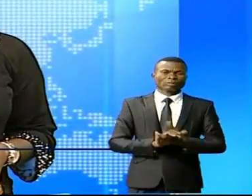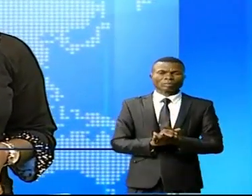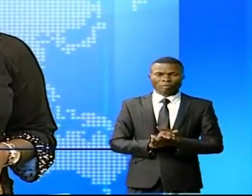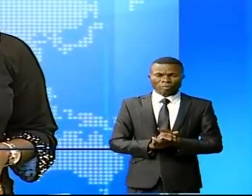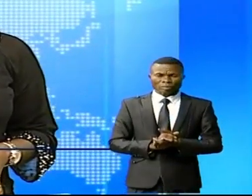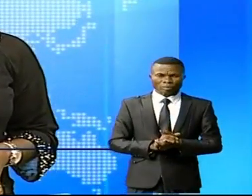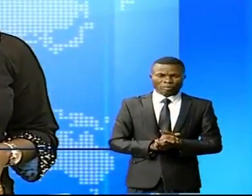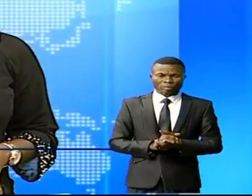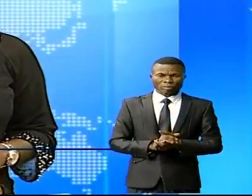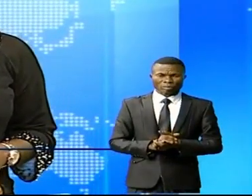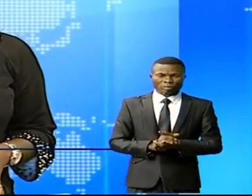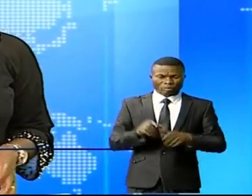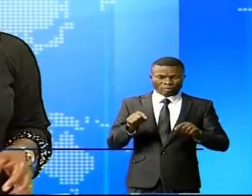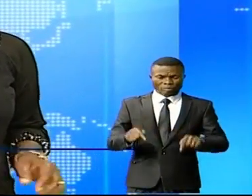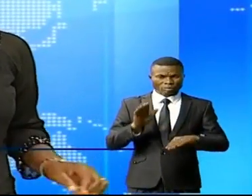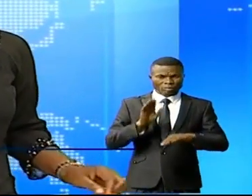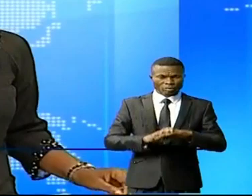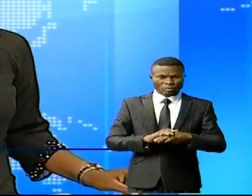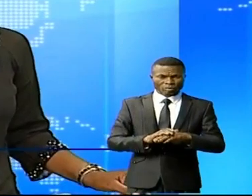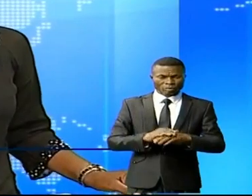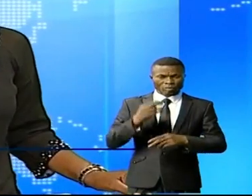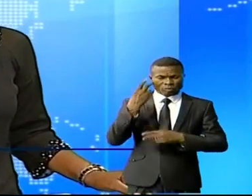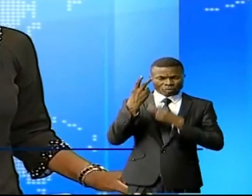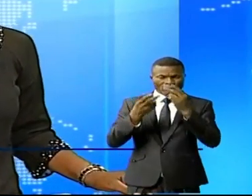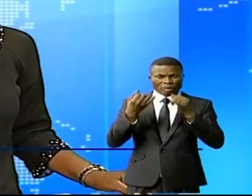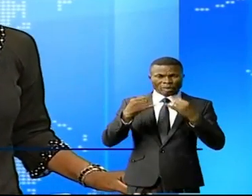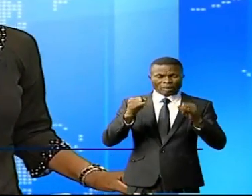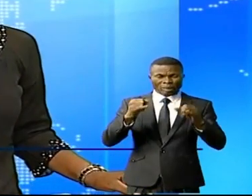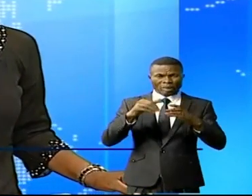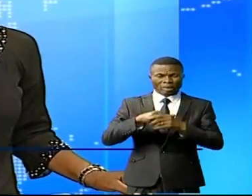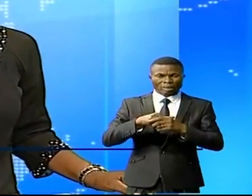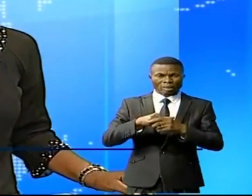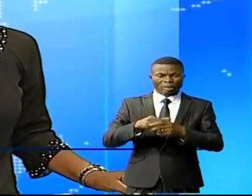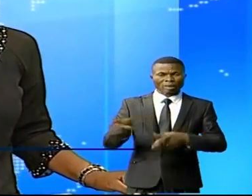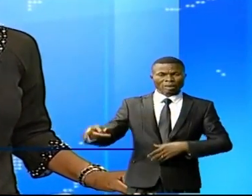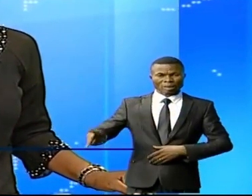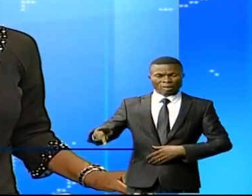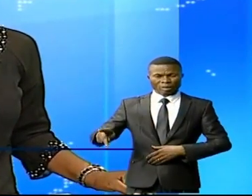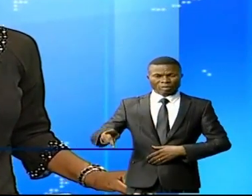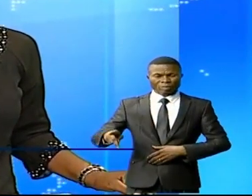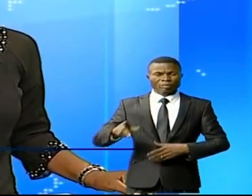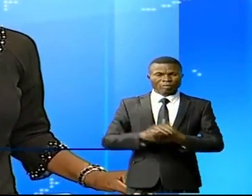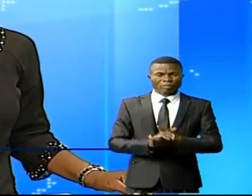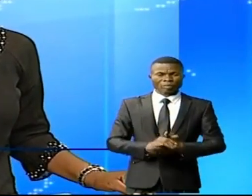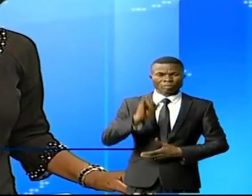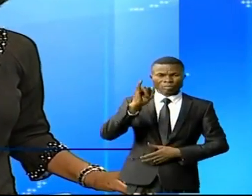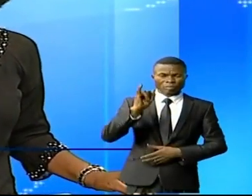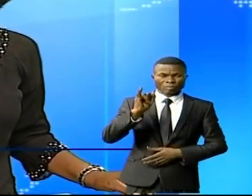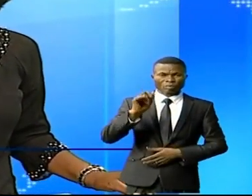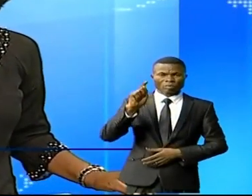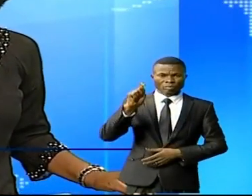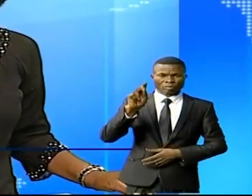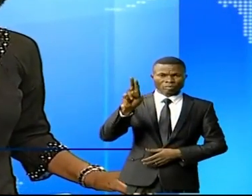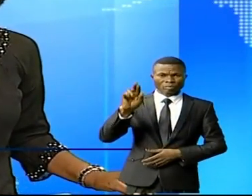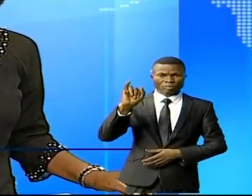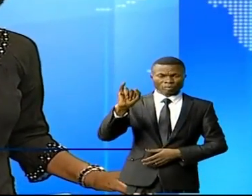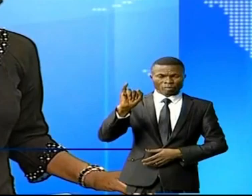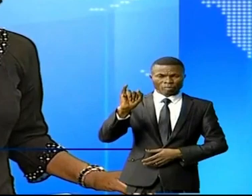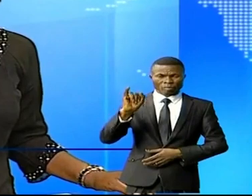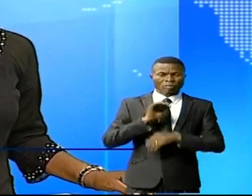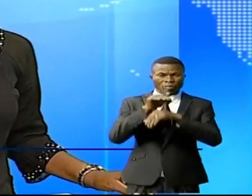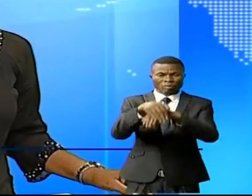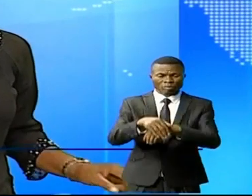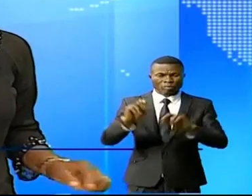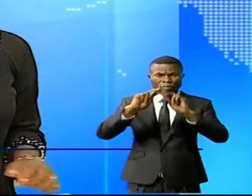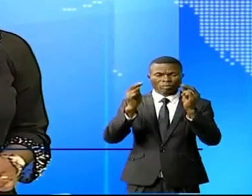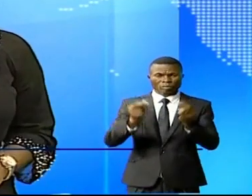Amorçons à présent la ronde de l'actualité à travers le province. Direction Ituri où il y a eu adhésion de